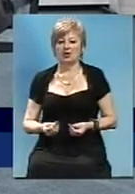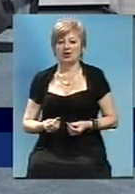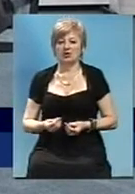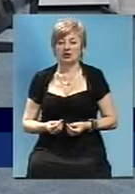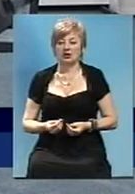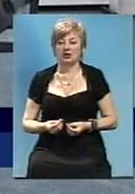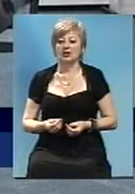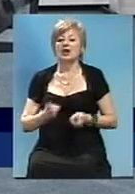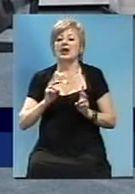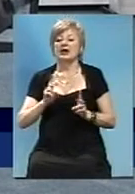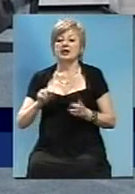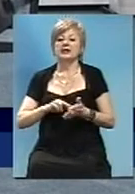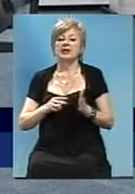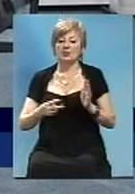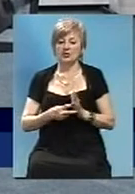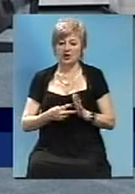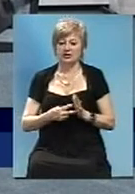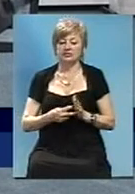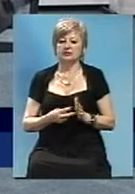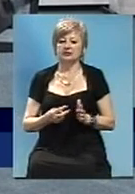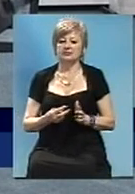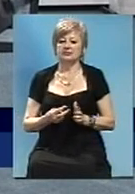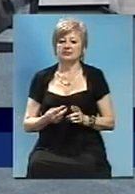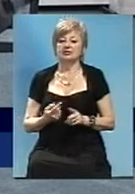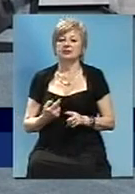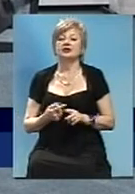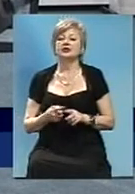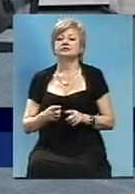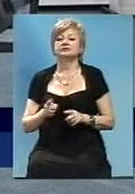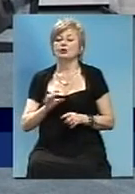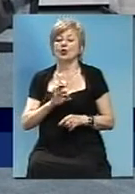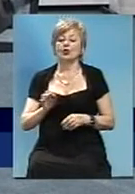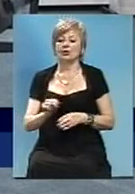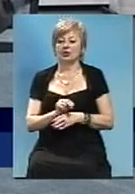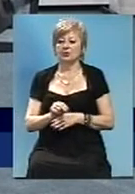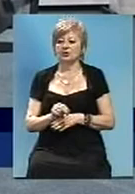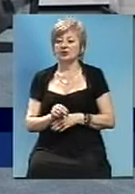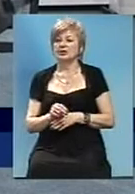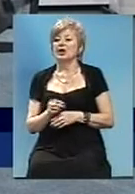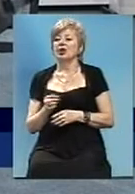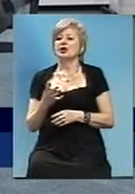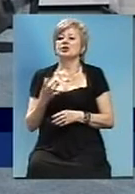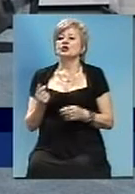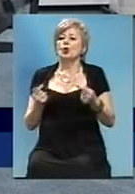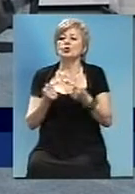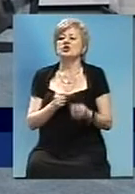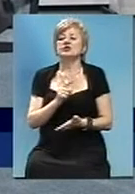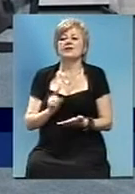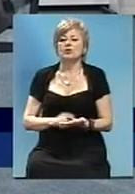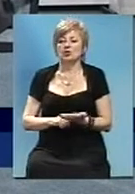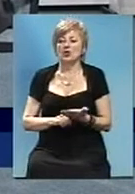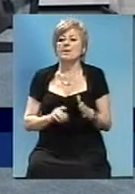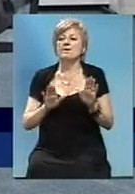на які влади по поводу нашої плащини і неправильні? З приводу ще раз утащіть, будь ласка,